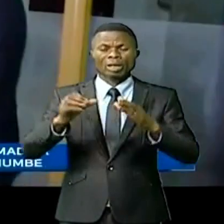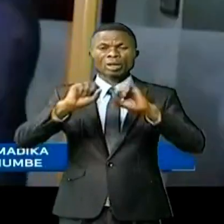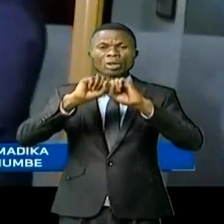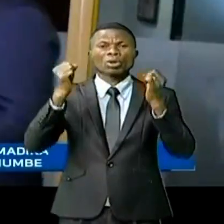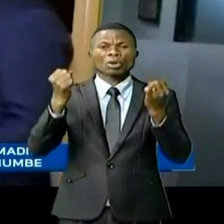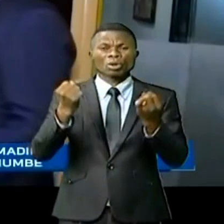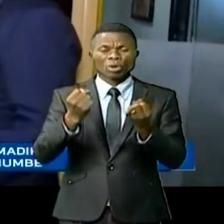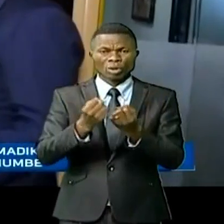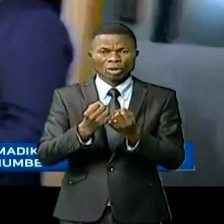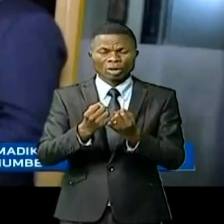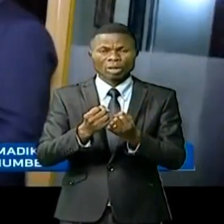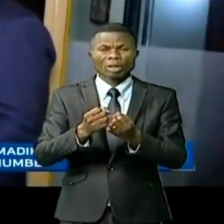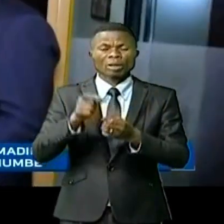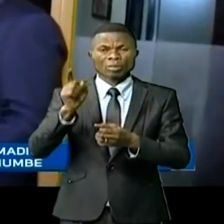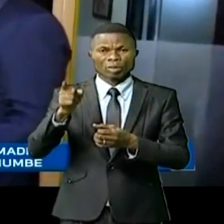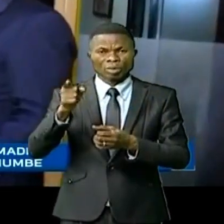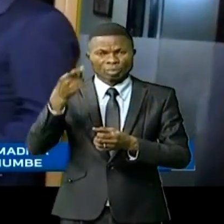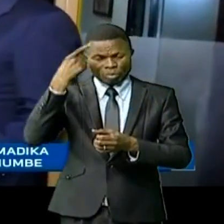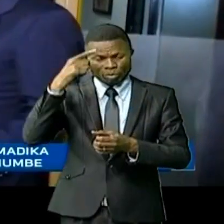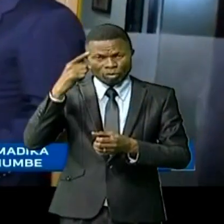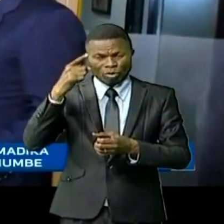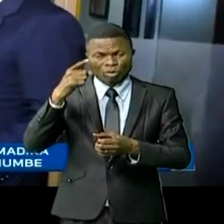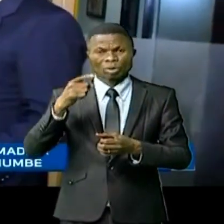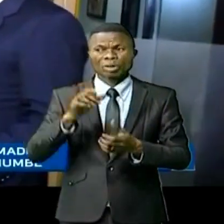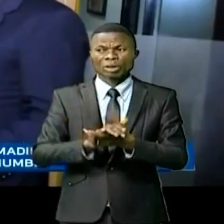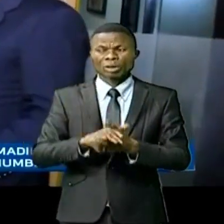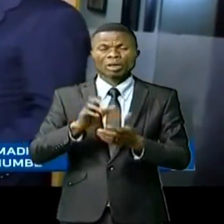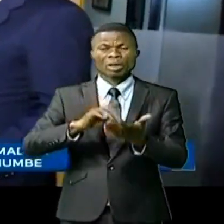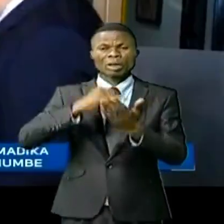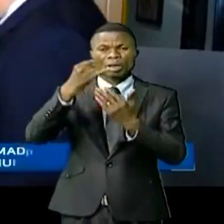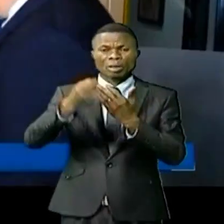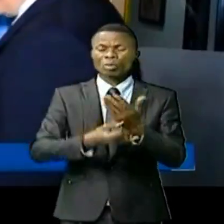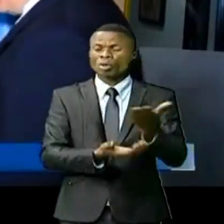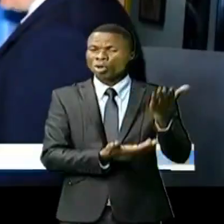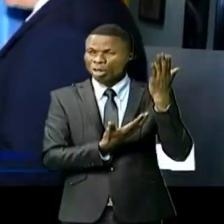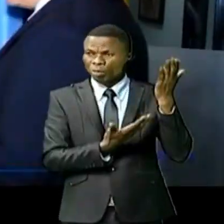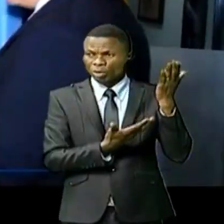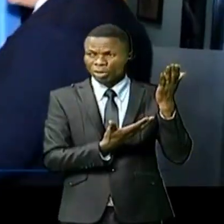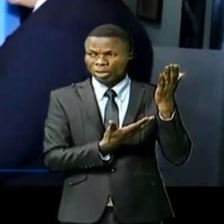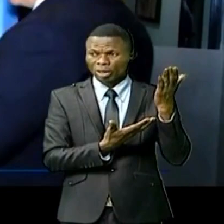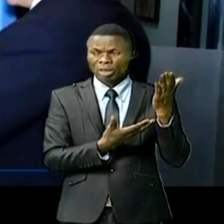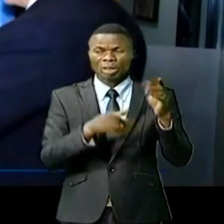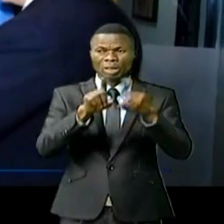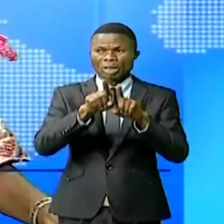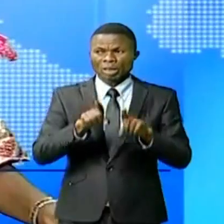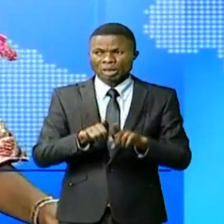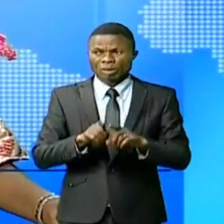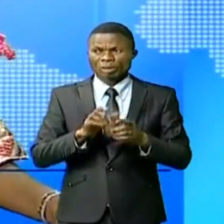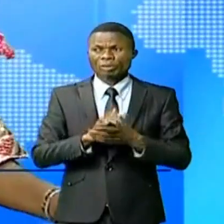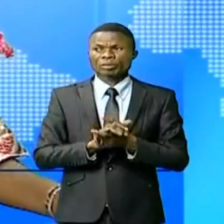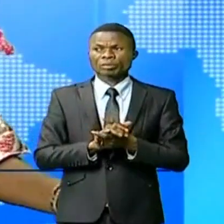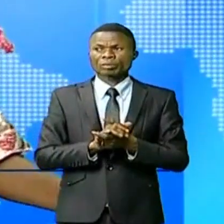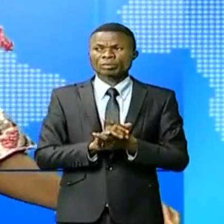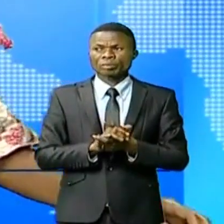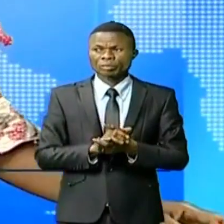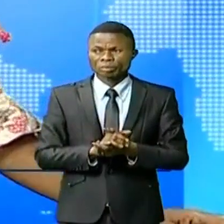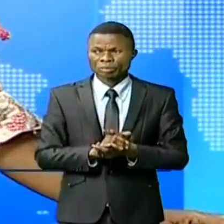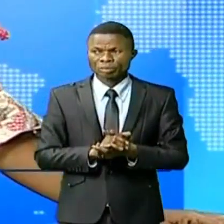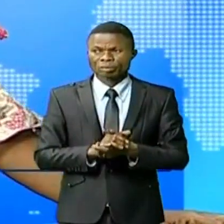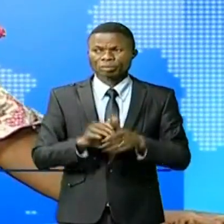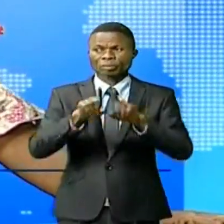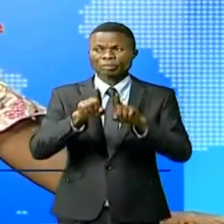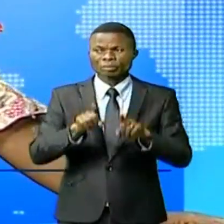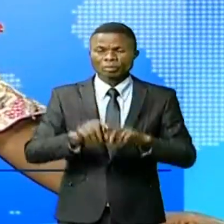Centrale Africa Development Corporation pour des projets dans le secteur des hydrocarbures. Et puis